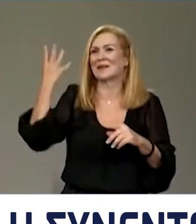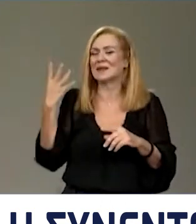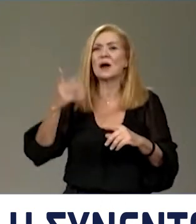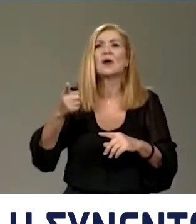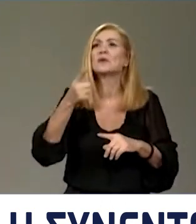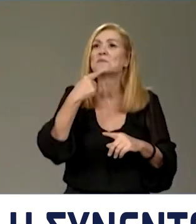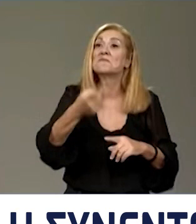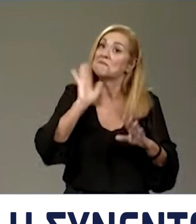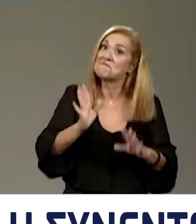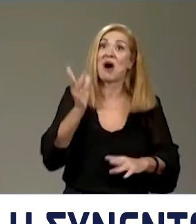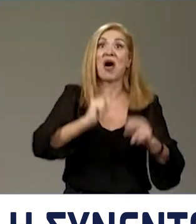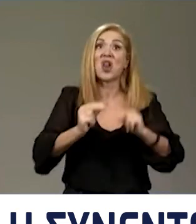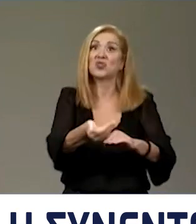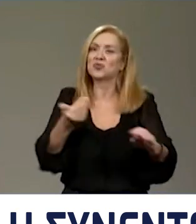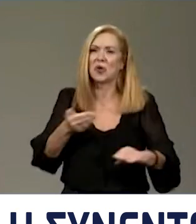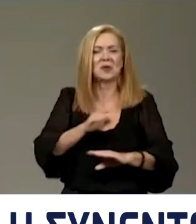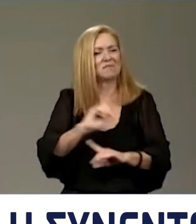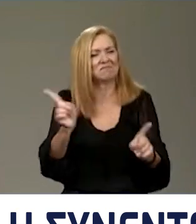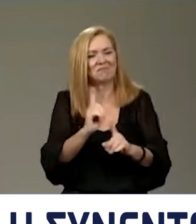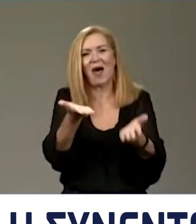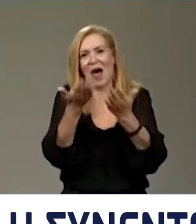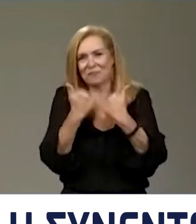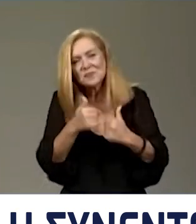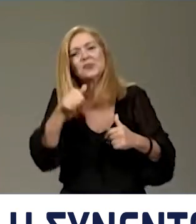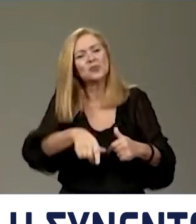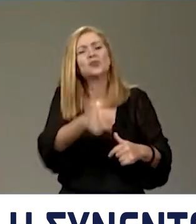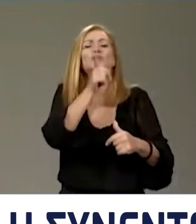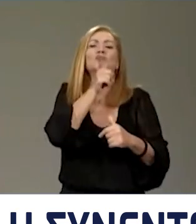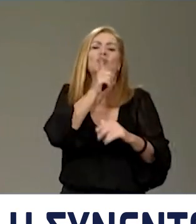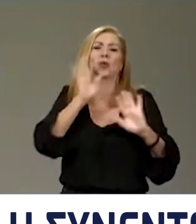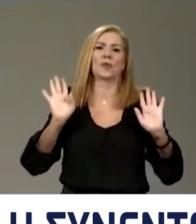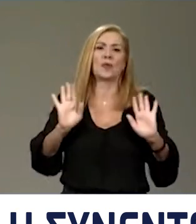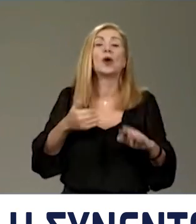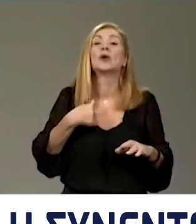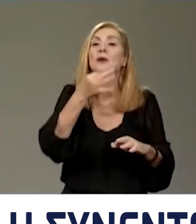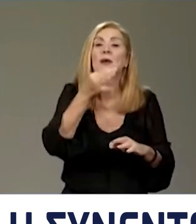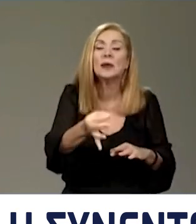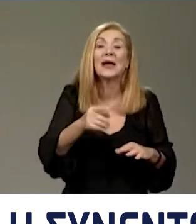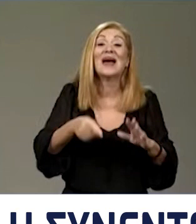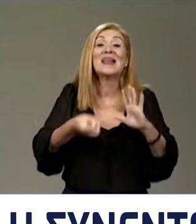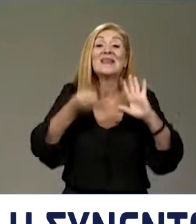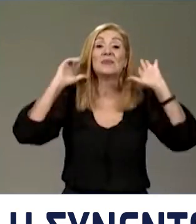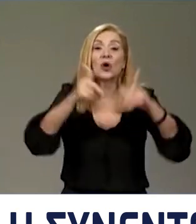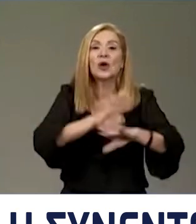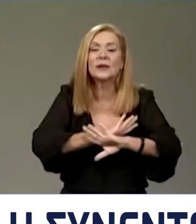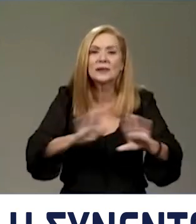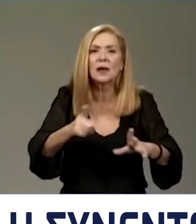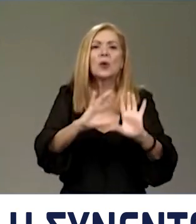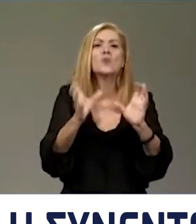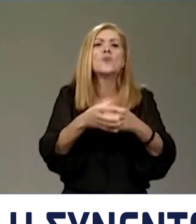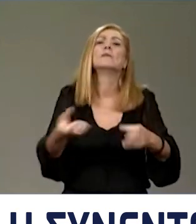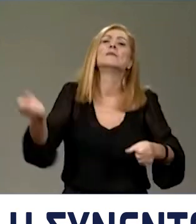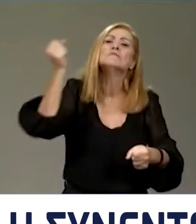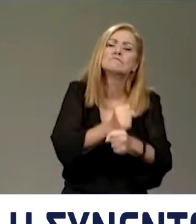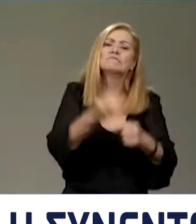διαψέστηκαν. Έτσι θα διαψεστούν και τώρα. Από εκεί και πέρα, το μόνο το οποίο μπορώ να σας πω είναι ότι η Νέα Δημοκρατία είναι ένα κόμμα εξουσίας